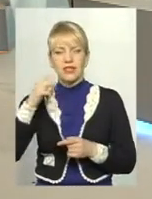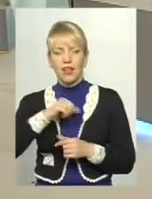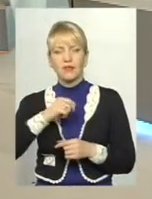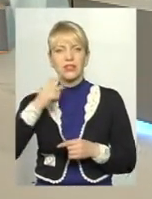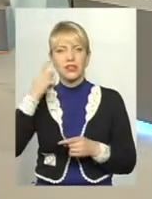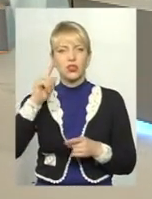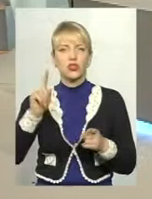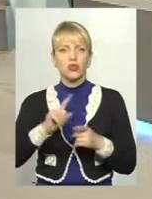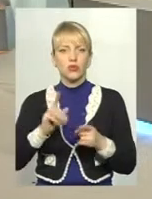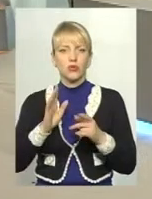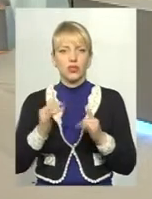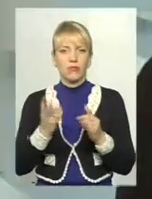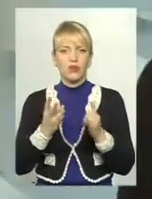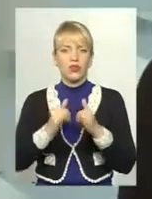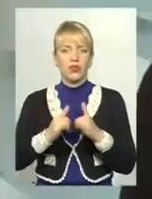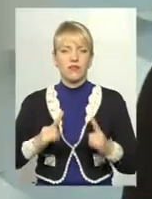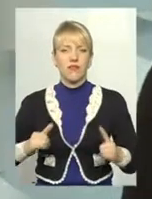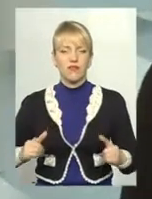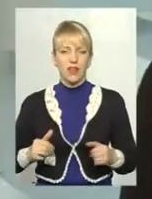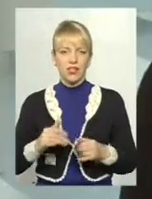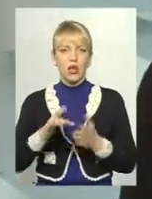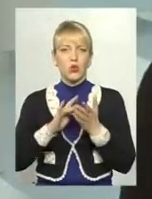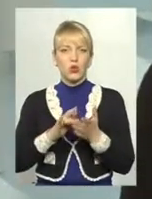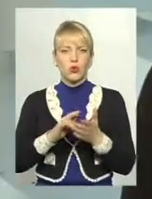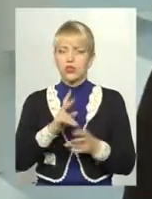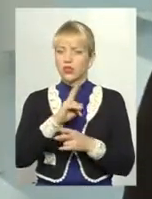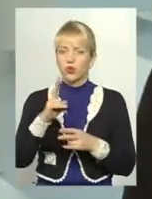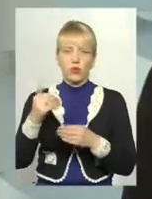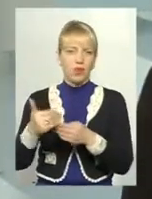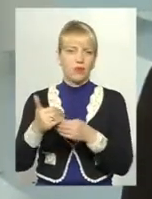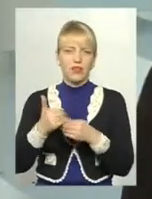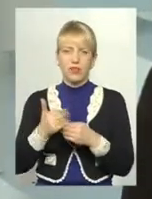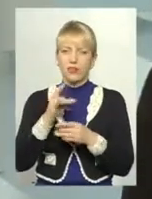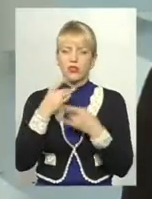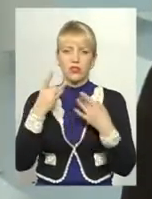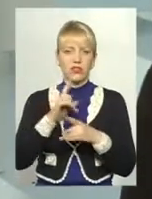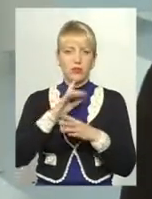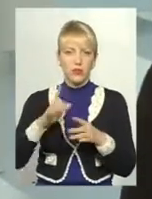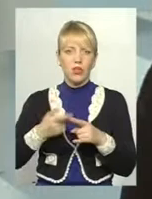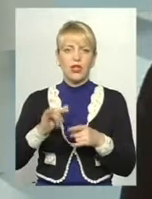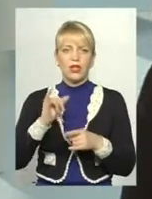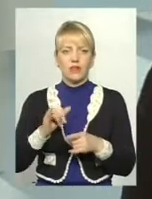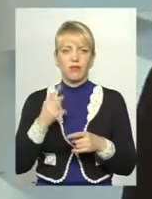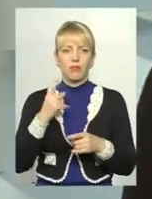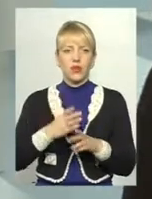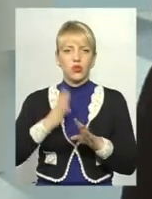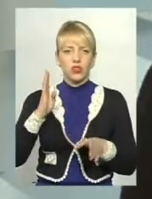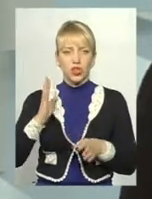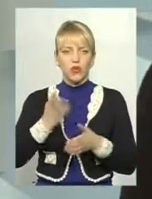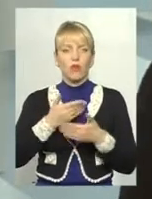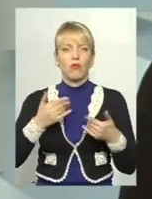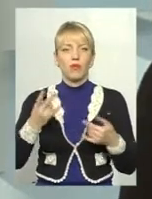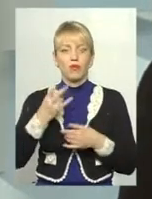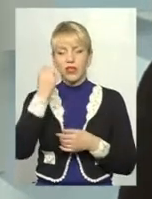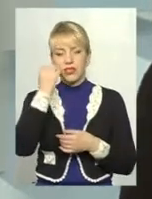Хмельниччині. Нам ніхто не прийде і скаже, що ось так треба робити. Це, звичайно, і в першу чергу ми повинні